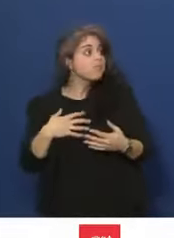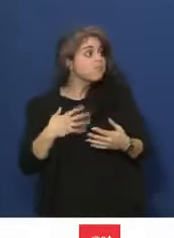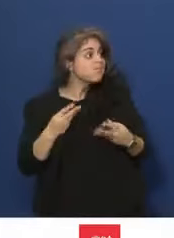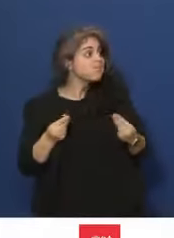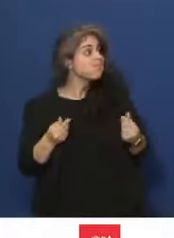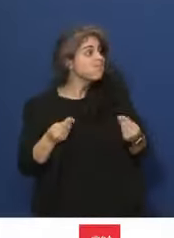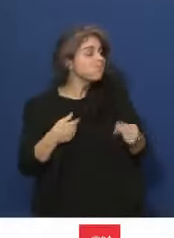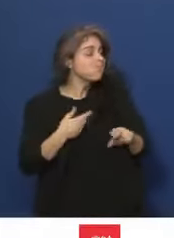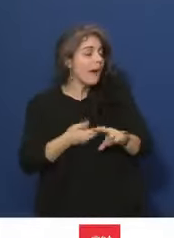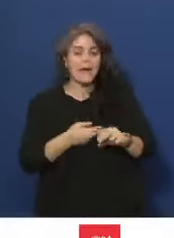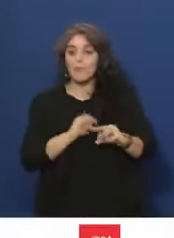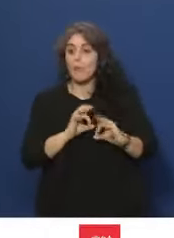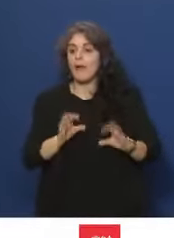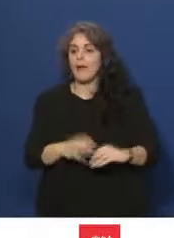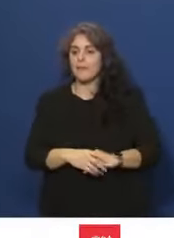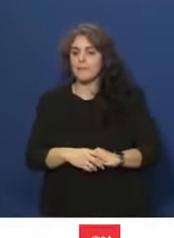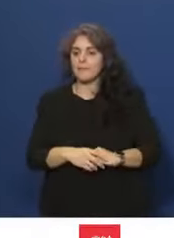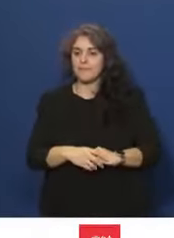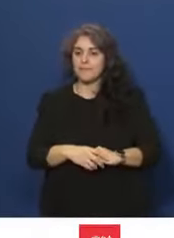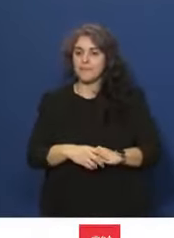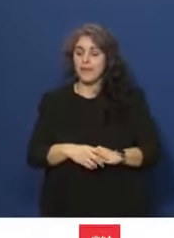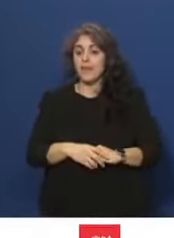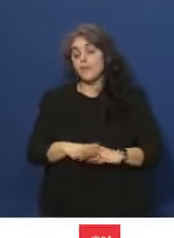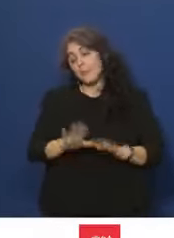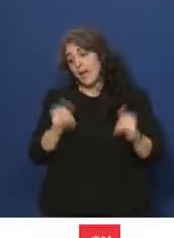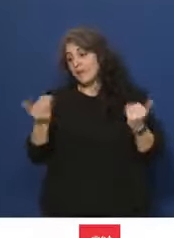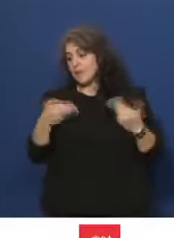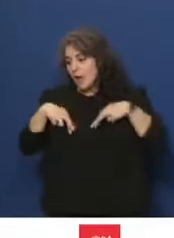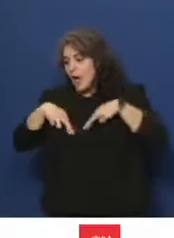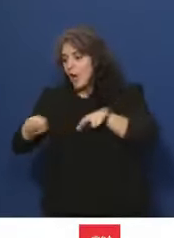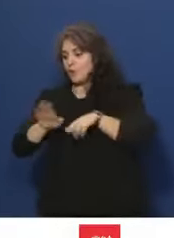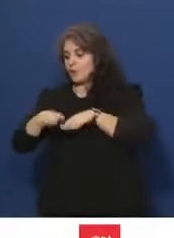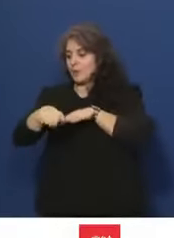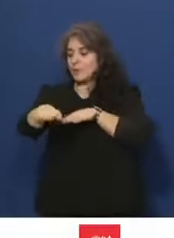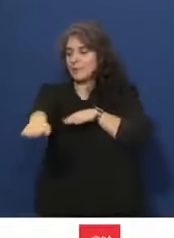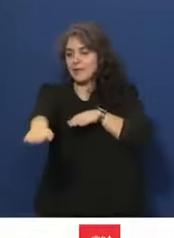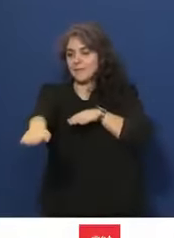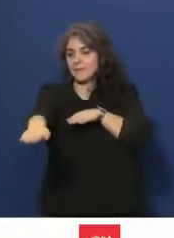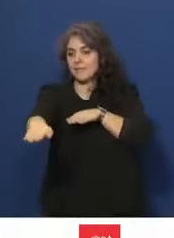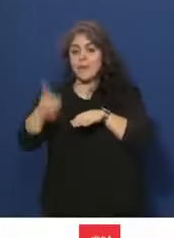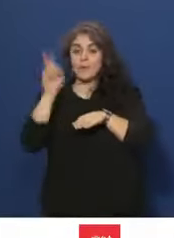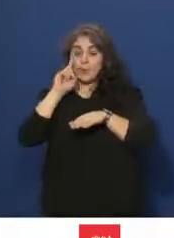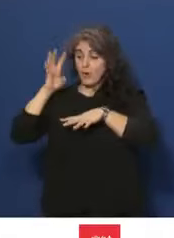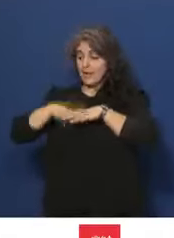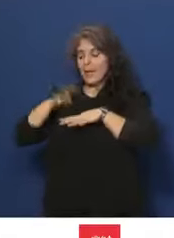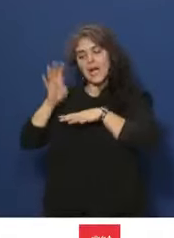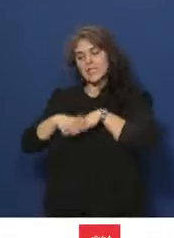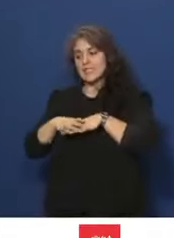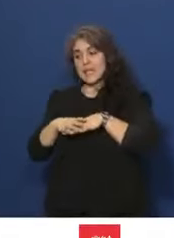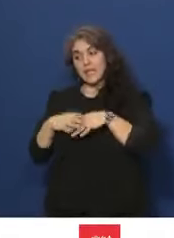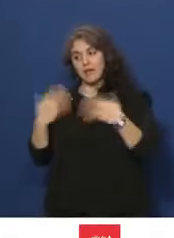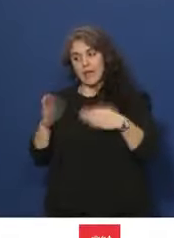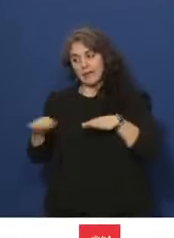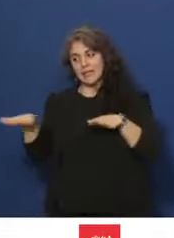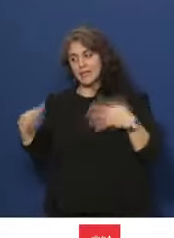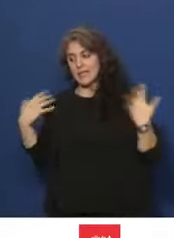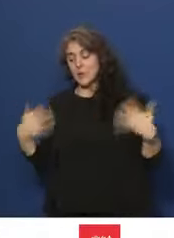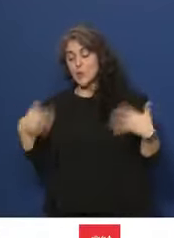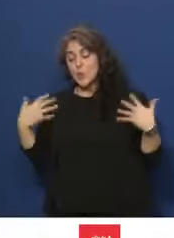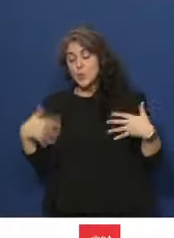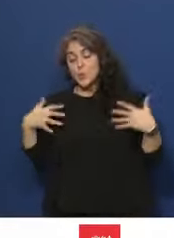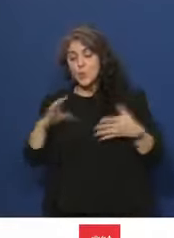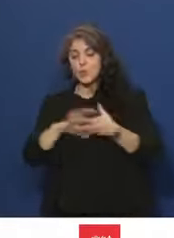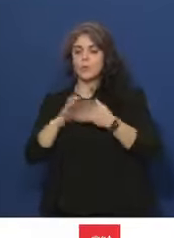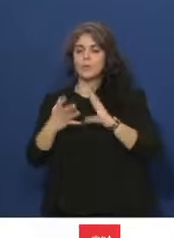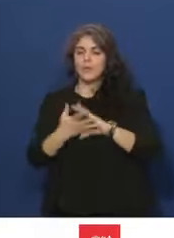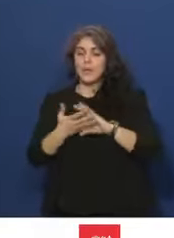pourtant simple, éviter le stationnement des employés dans la rue pour ne pas saturer un quartier déjà tendu en la matière, tout en